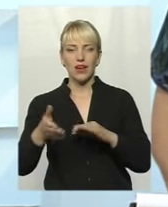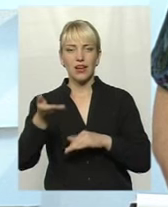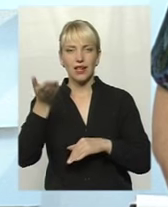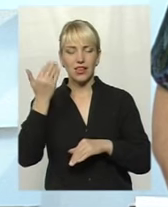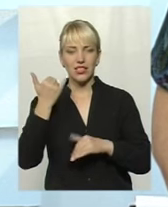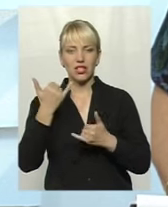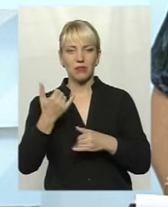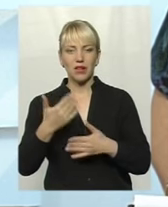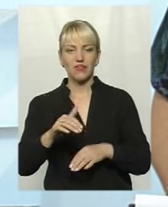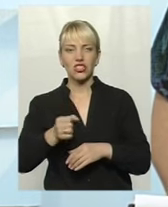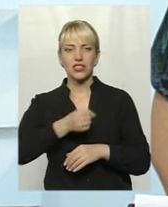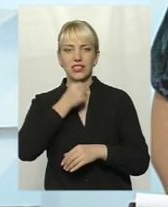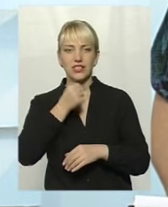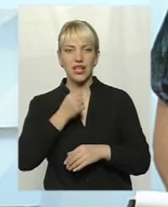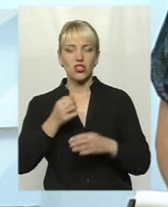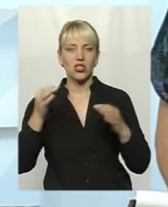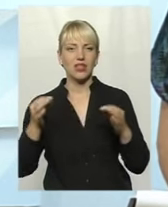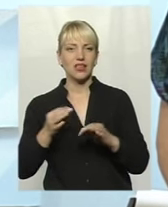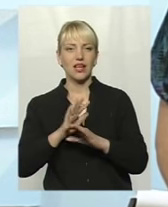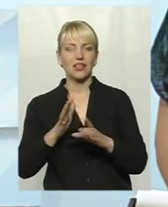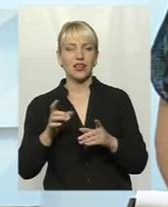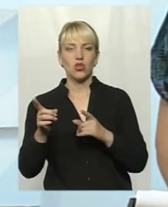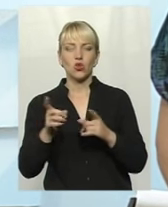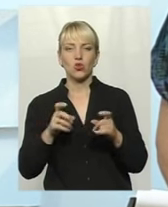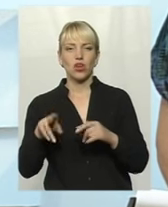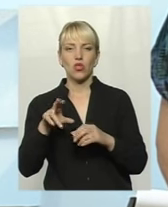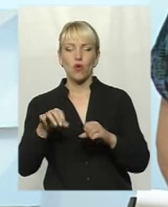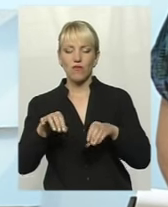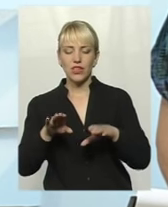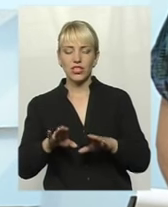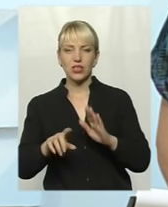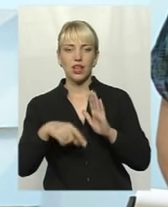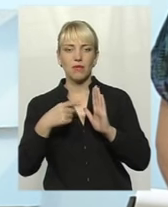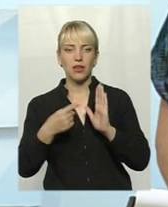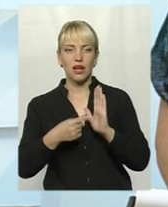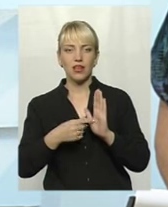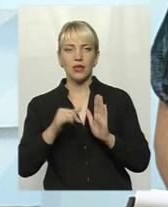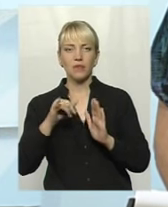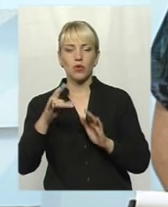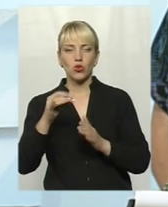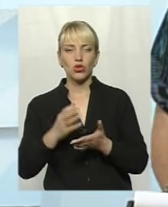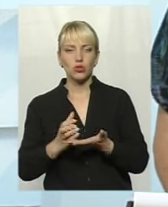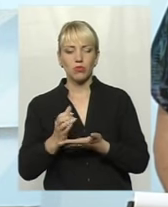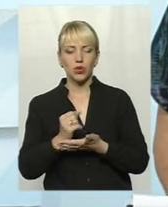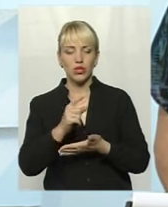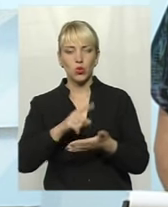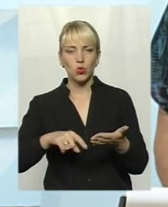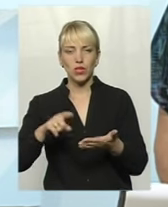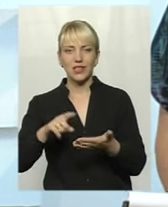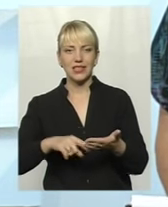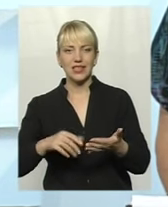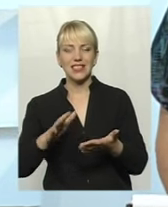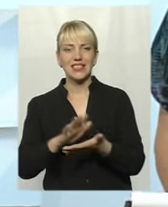староста, ніяким чином не долучається до вирішення питання, зокрема, збору і утилізації сміття.